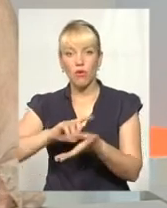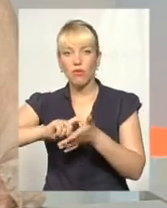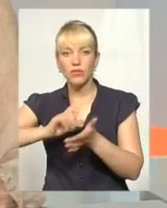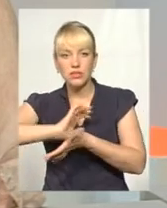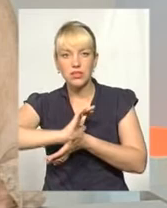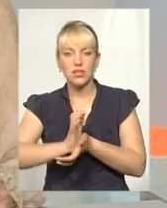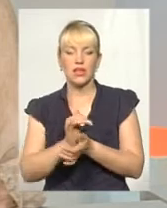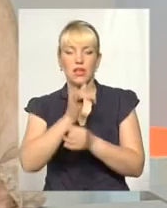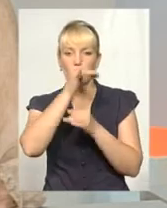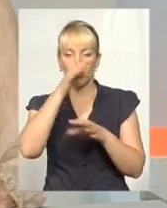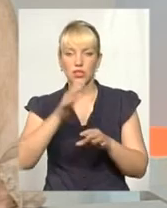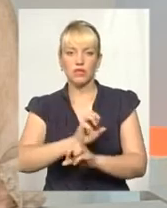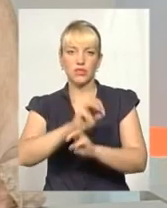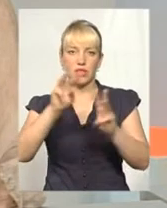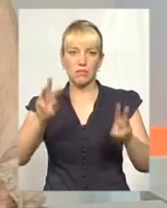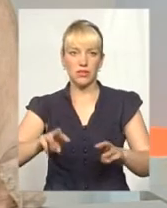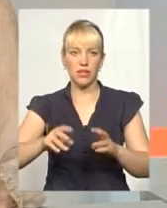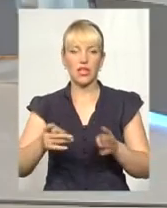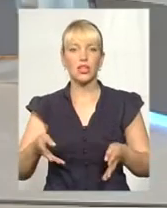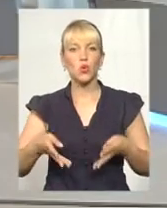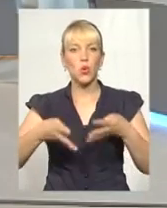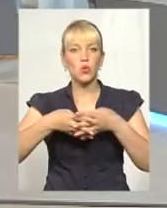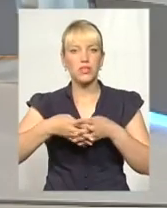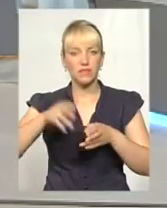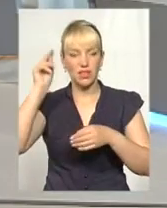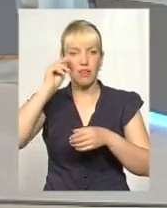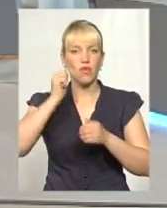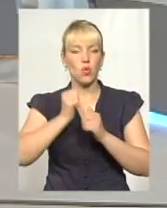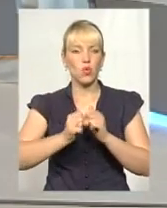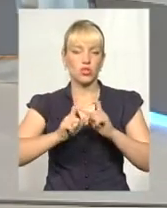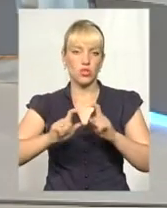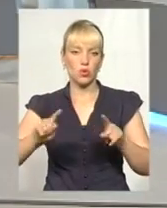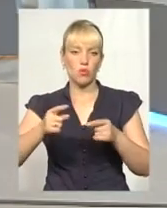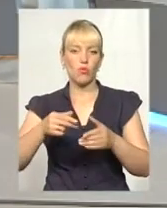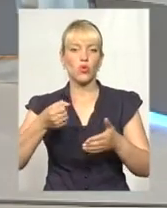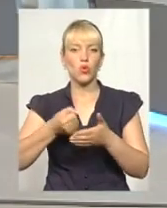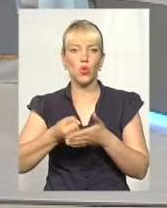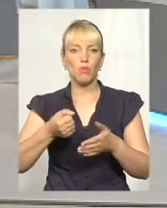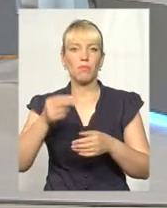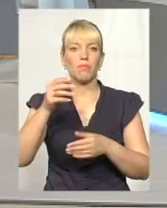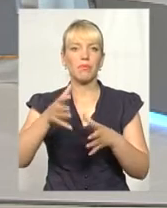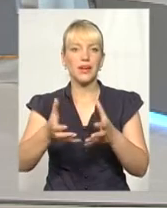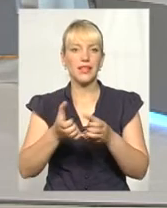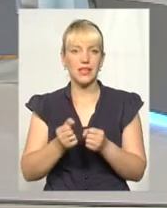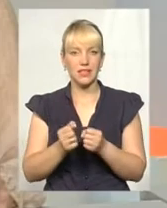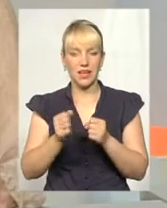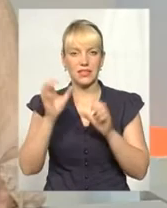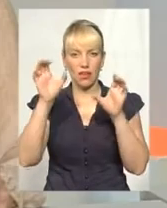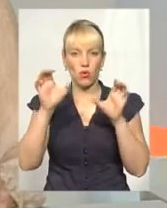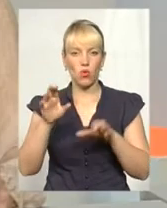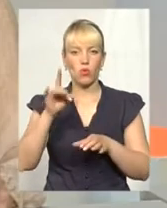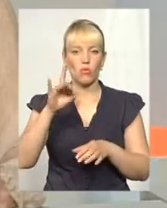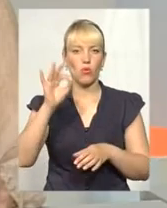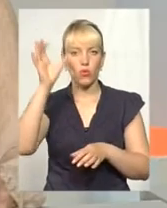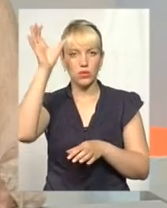забезпечити інклюзивне навчання в кожній школі. Тому до прийняття рамкового закону про освіту ми